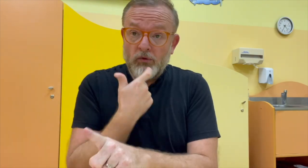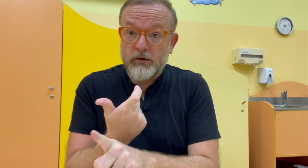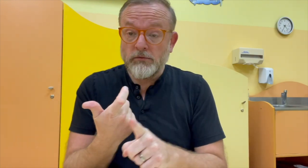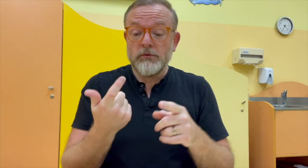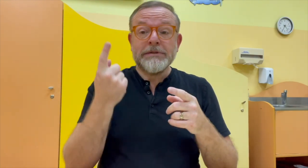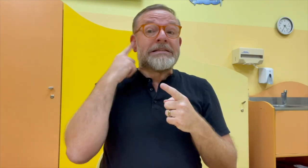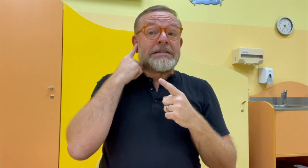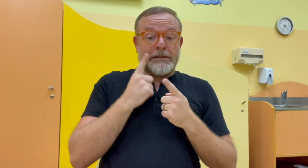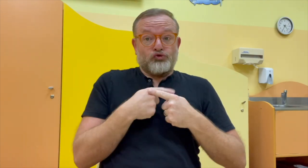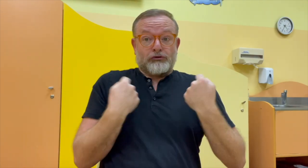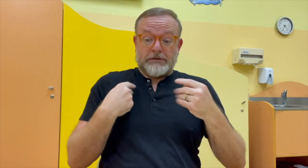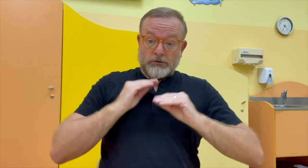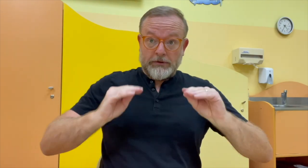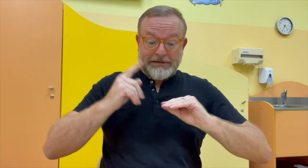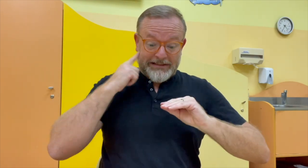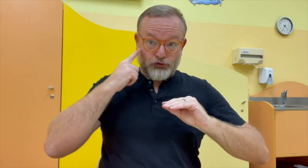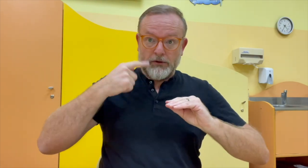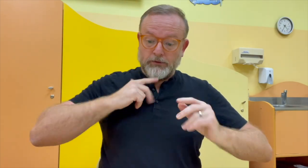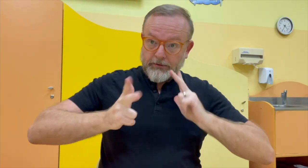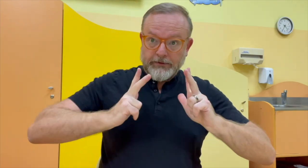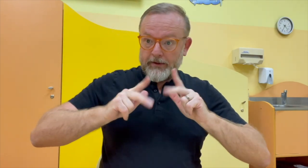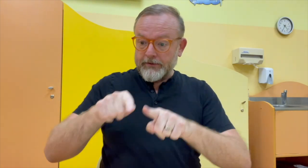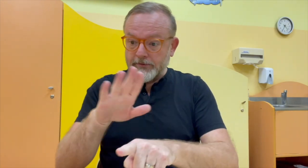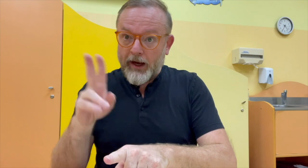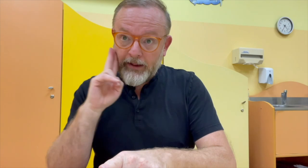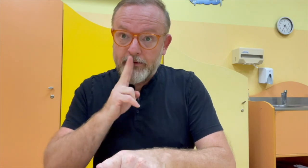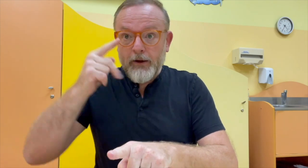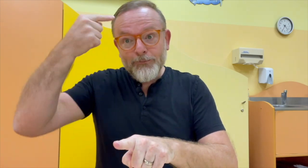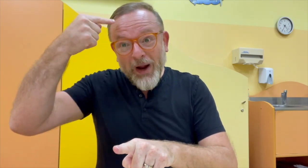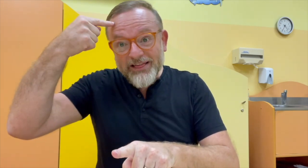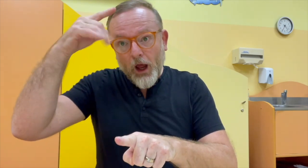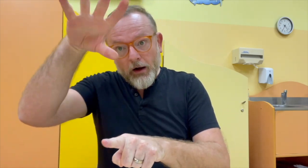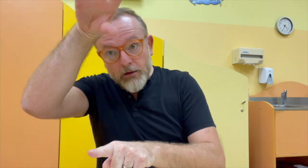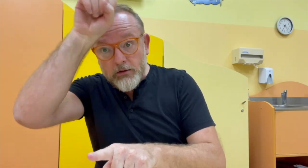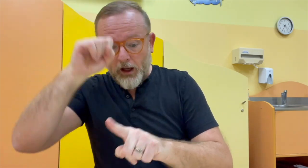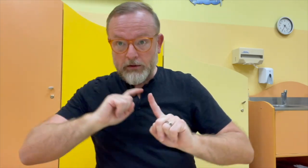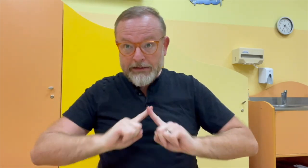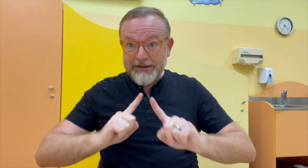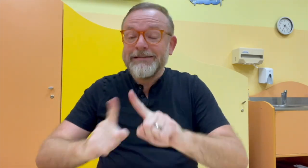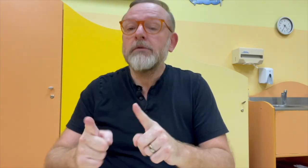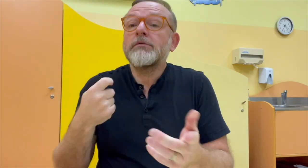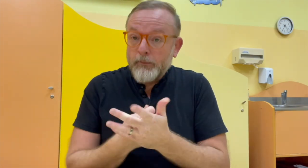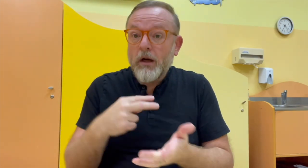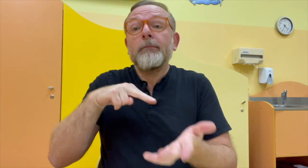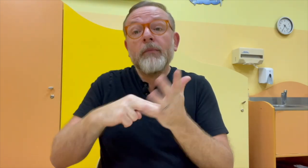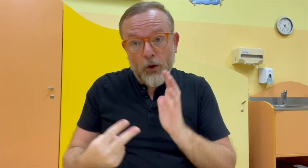v našem oboru. Neslyšící děti využívají jiný jazyk, než jejich často slyšící učitelé.